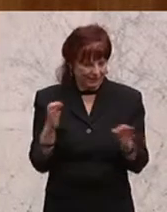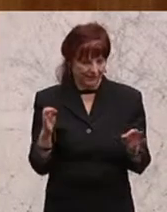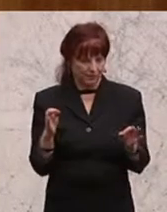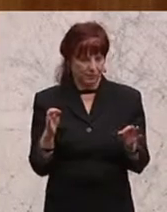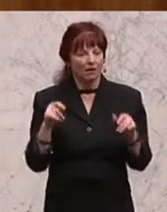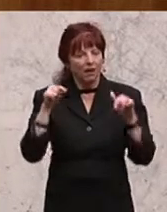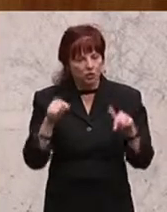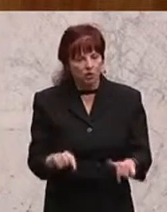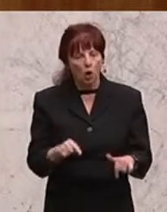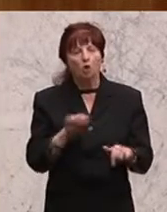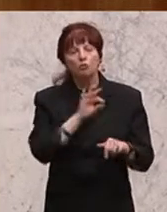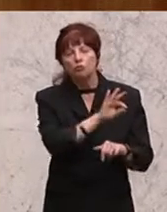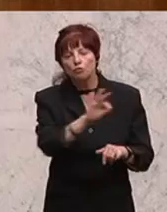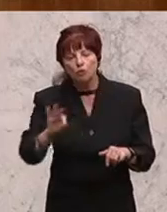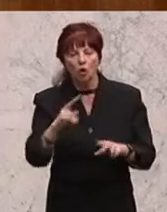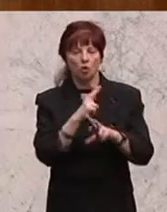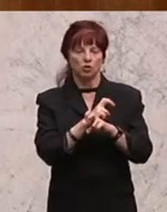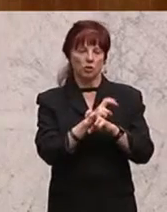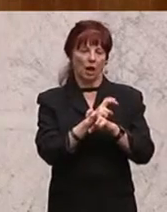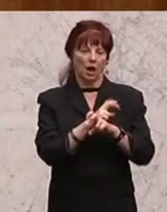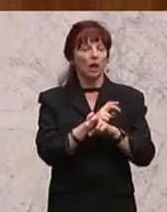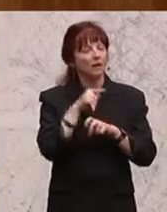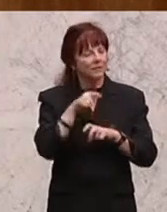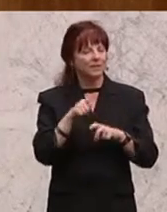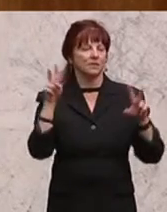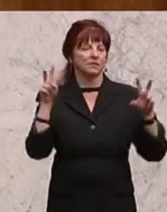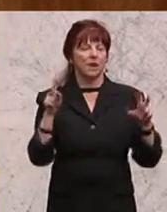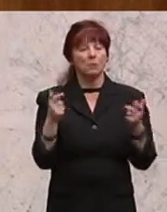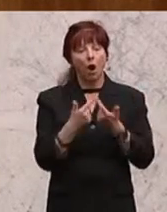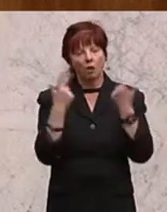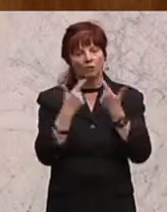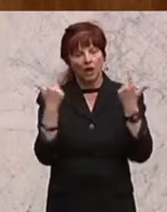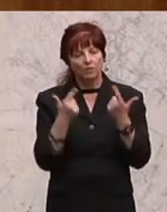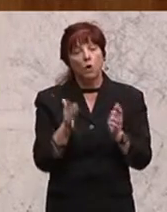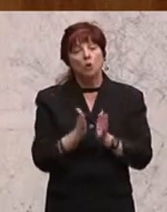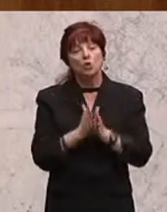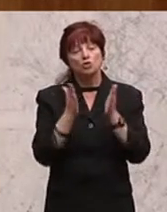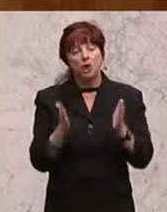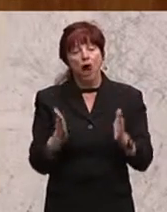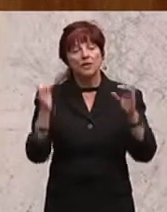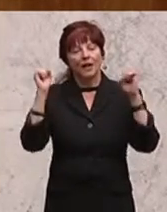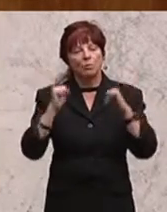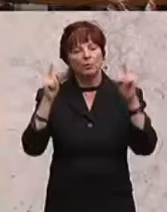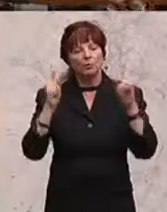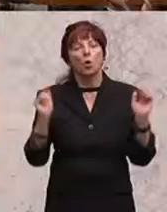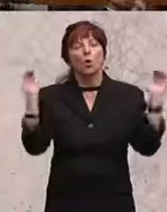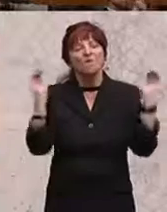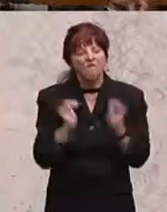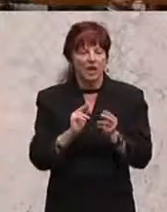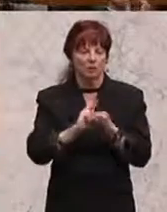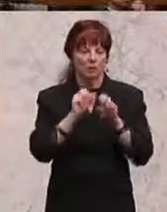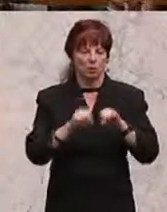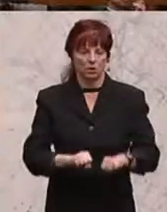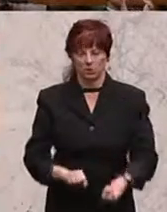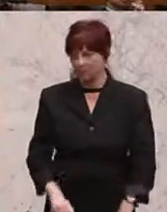diese Causa aufzuklären und den Schaden für die Republik so gering wie möglich halten zu können. Applaus